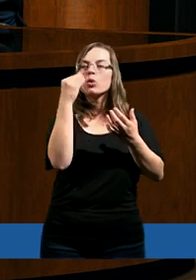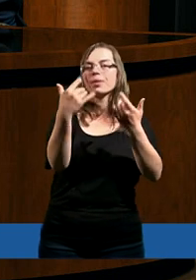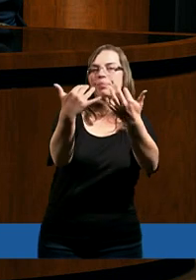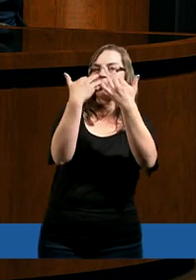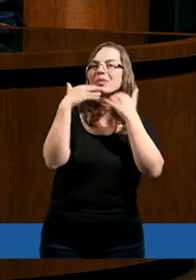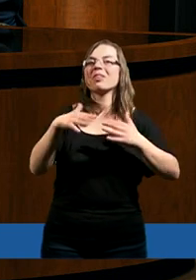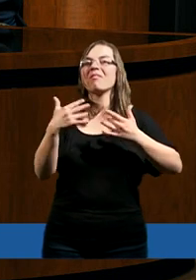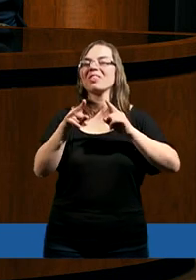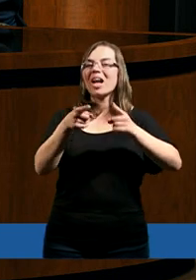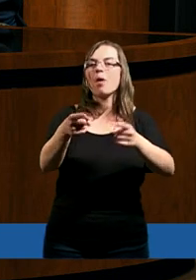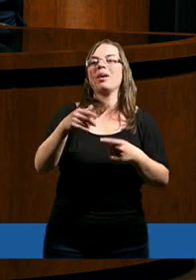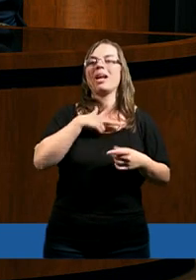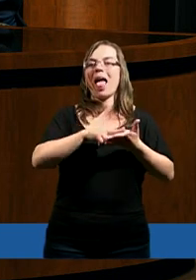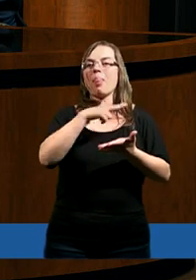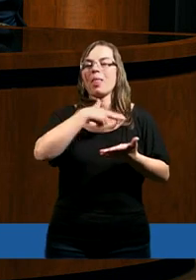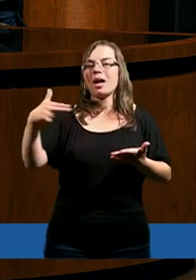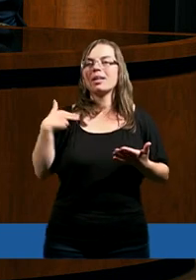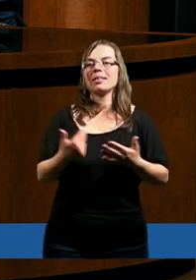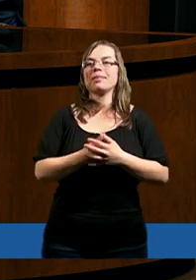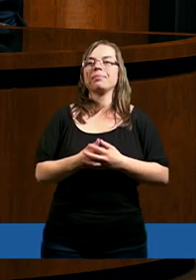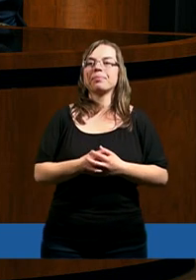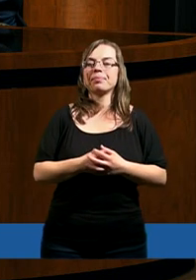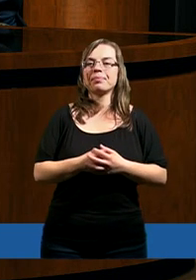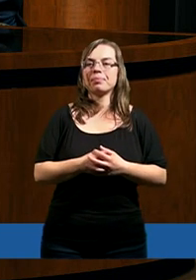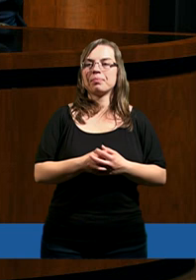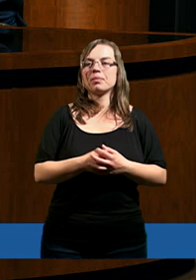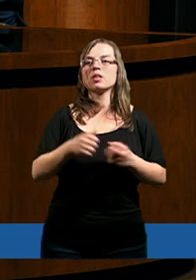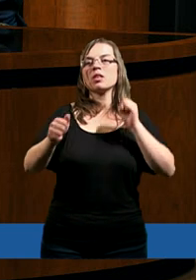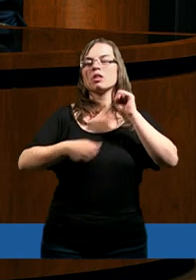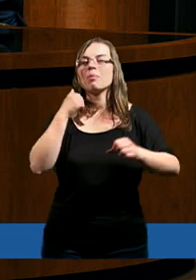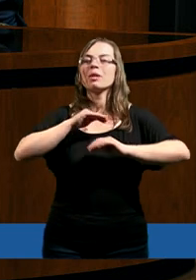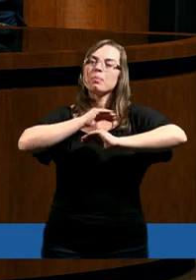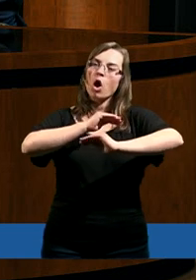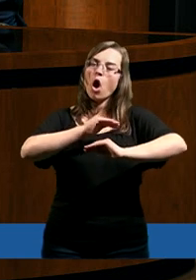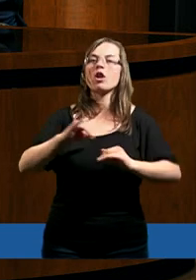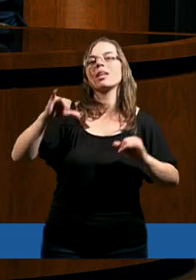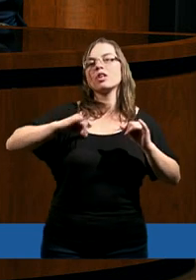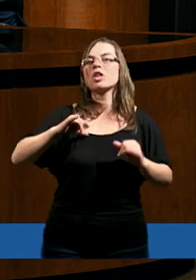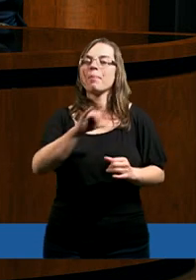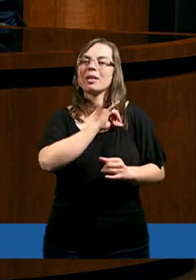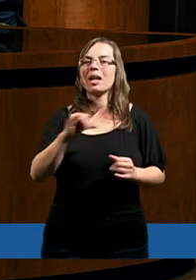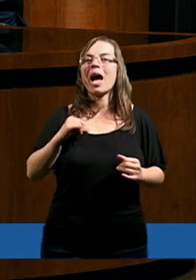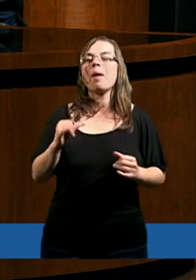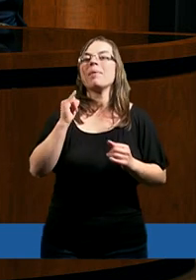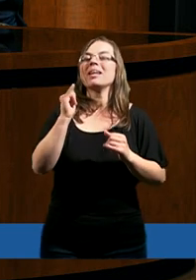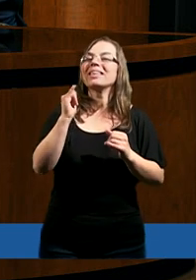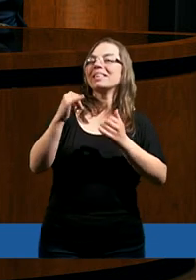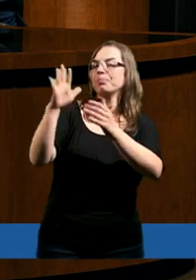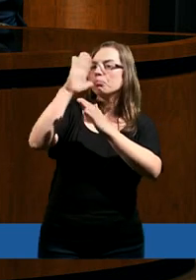zawarte w Piśmie Świętym jako poselstwo do nas, abyśmy chronili się tych rzeczy,